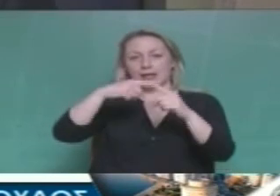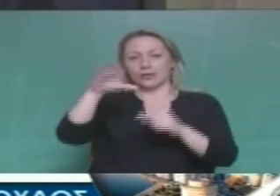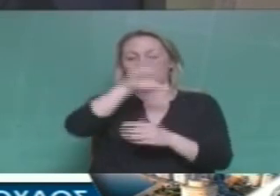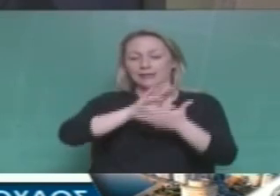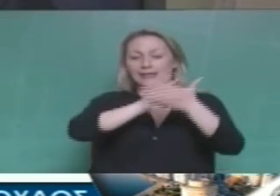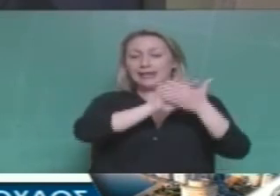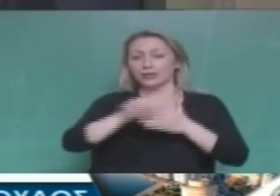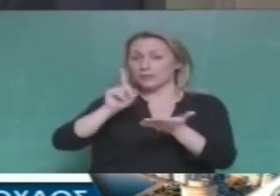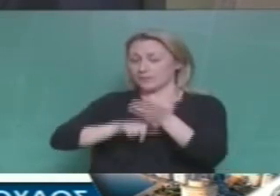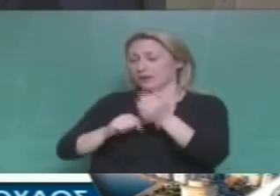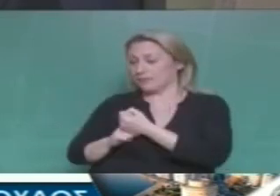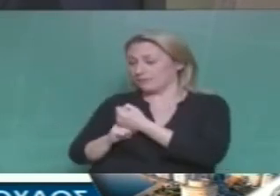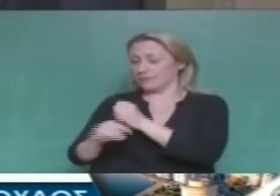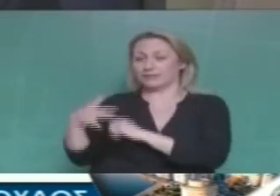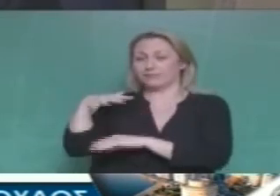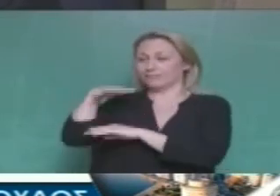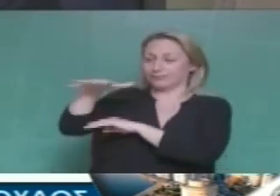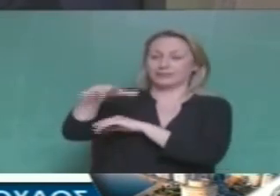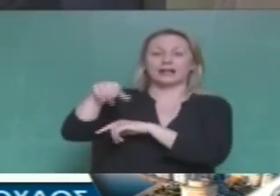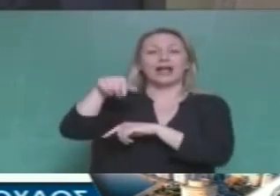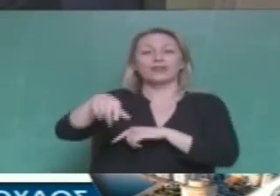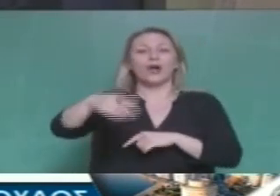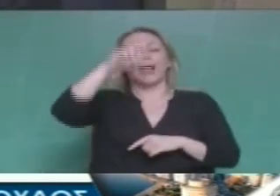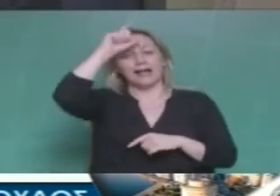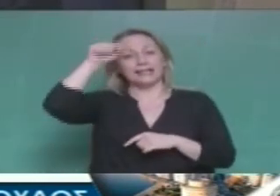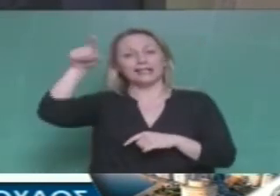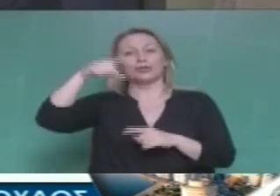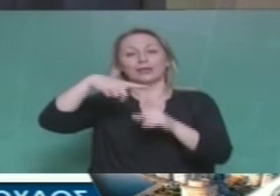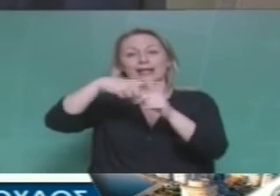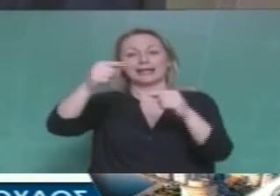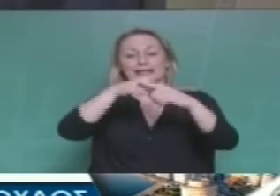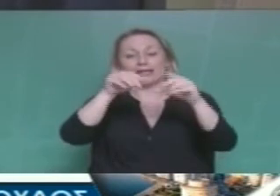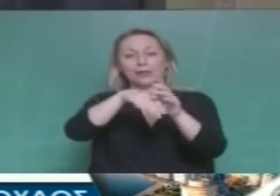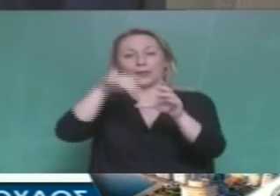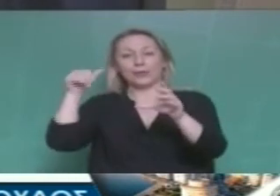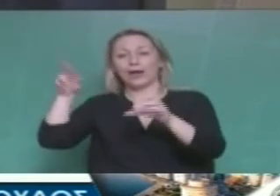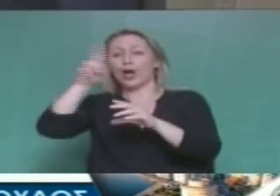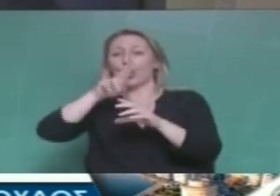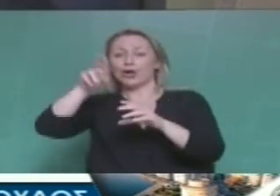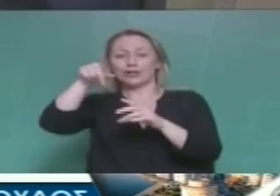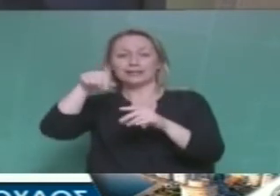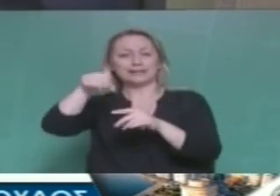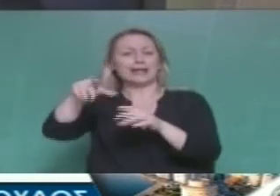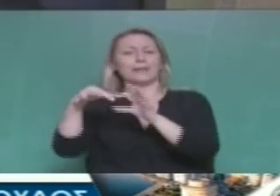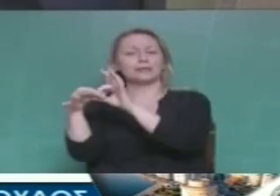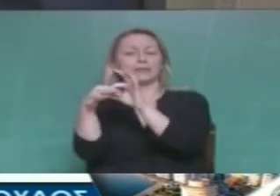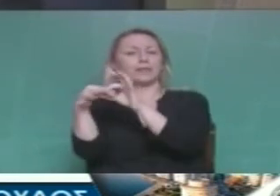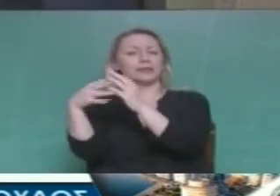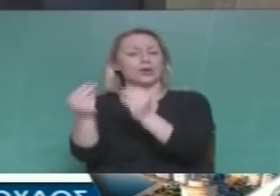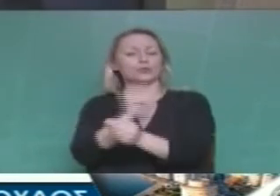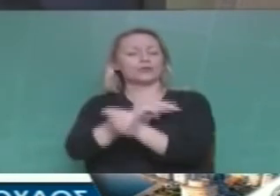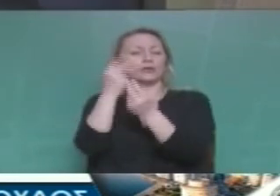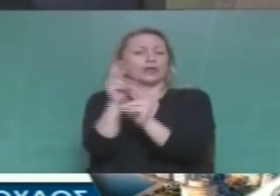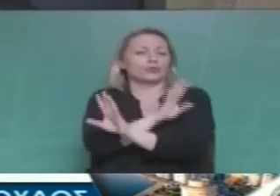μπας και χαθούν η Τουρκία από τη λυκοσυμμαχία του ΝΑΤΟ καγκαλαιστεί με τη Ρωσία που βέβαια και αυτή δουλεύει για τα δικά της συμφέροντα.